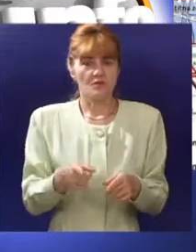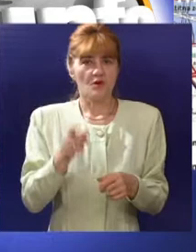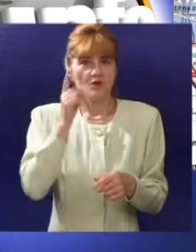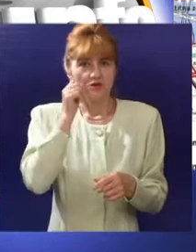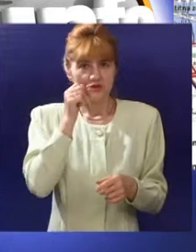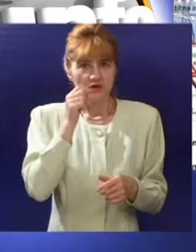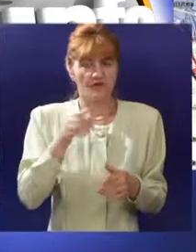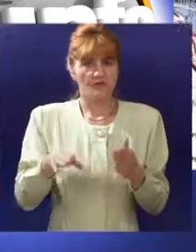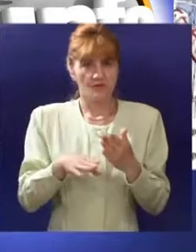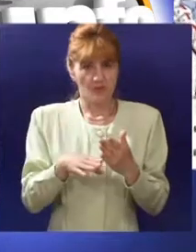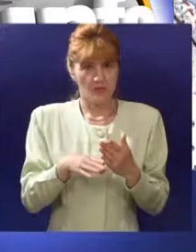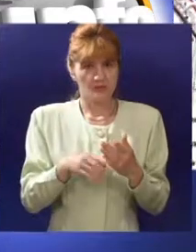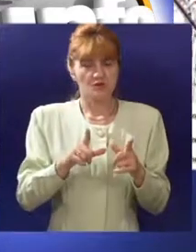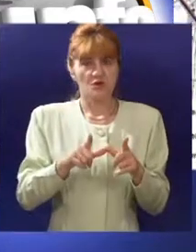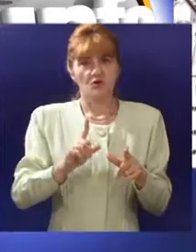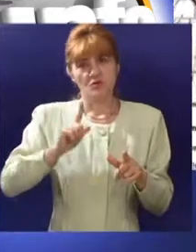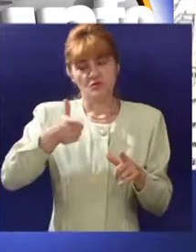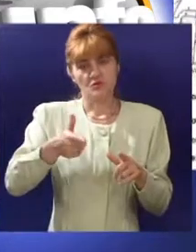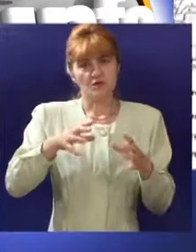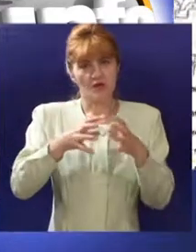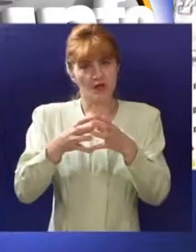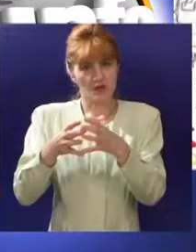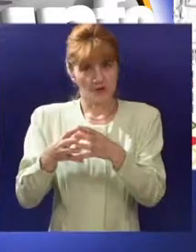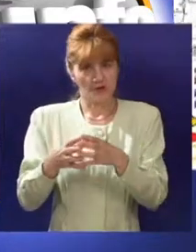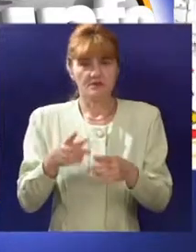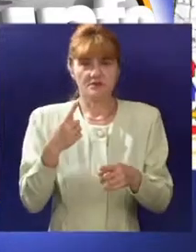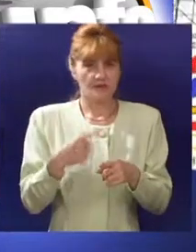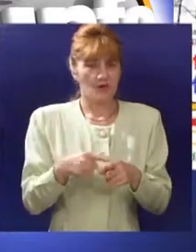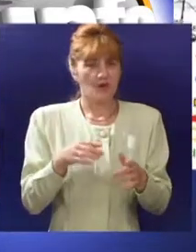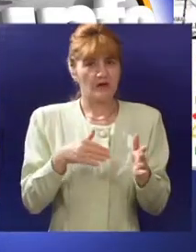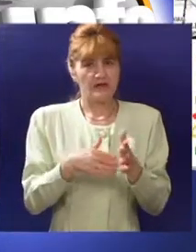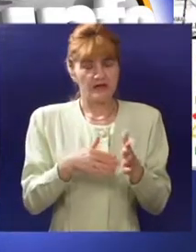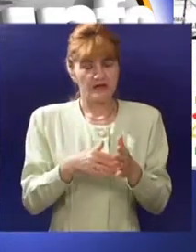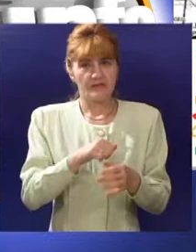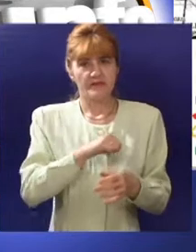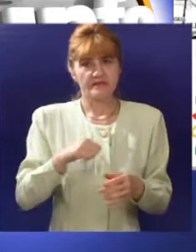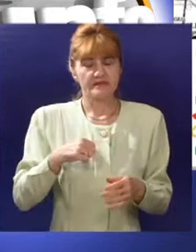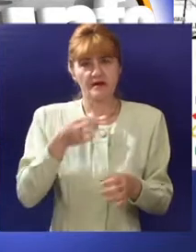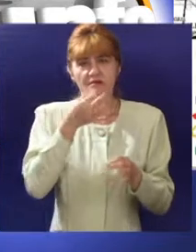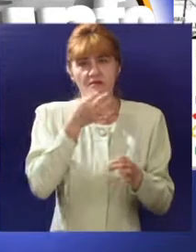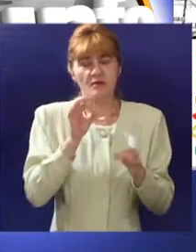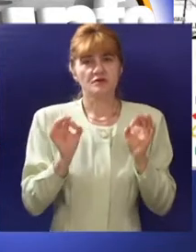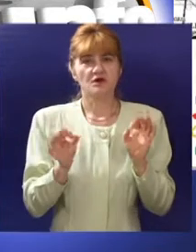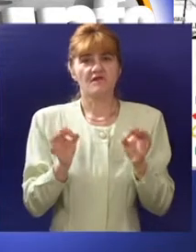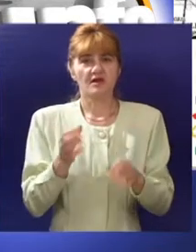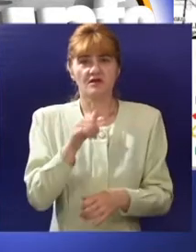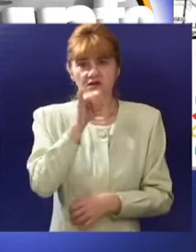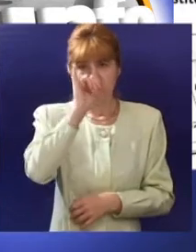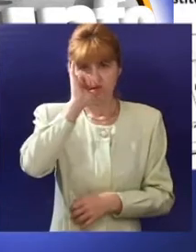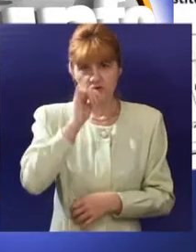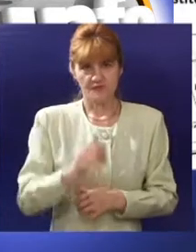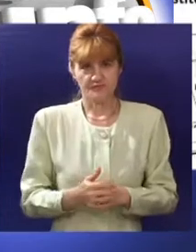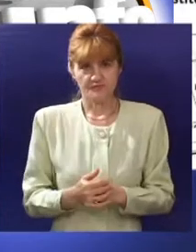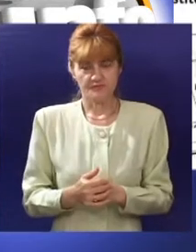intervencije čoveka, stavlja u drugi stepen zaštite kako bi mogao da vrši svoju osnovnu funkciju površanja kvaliteta vode.